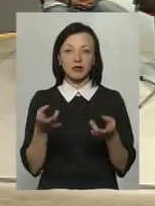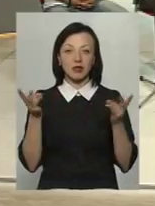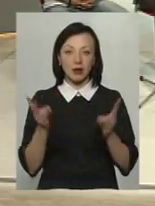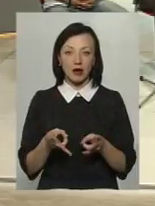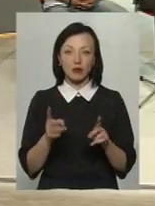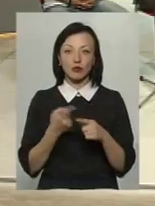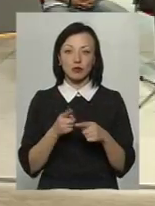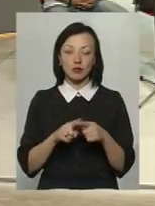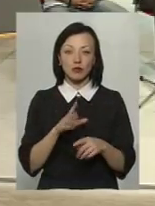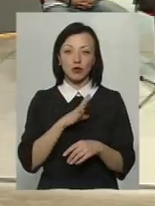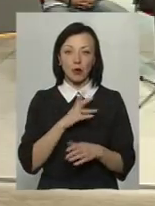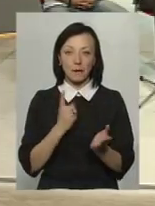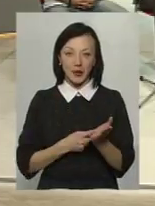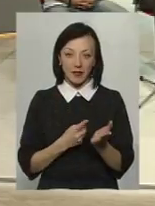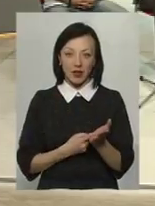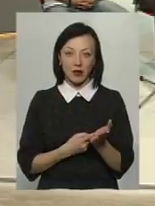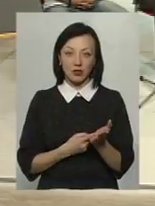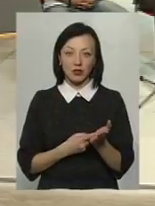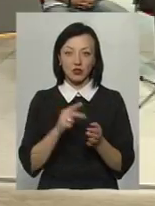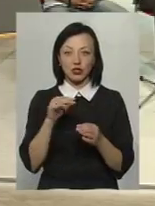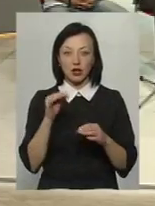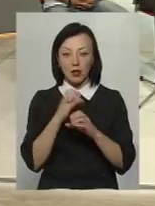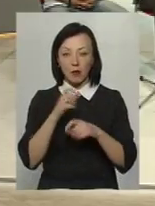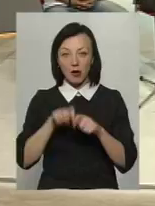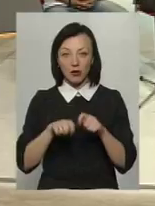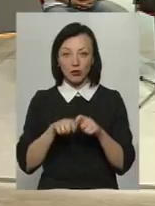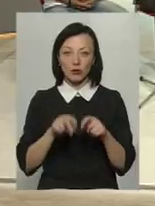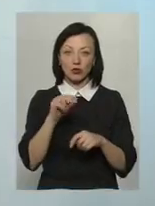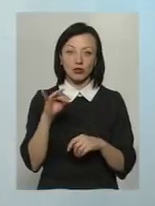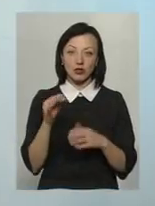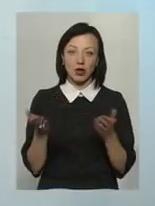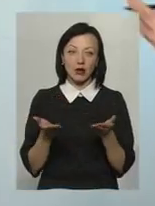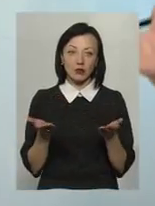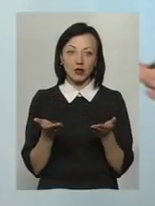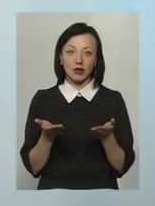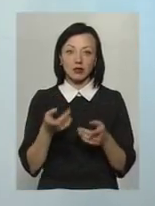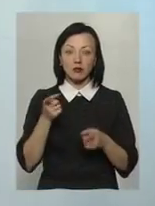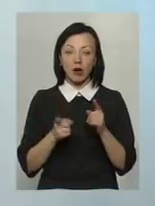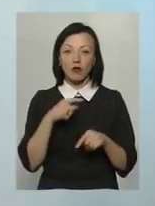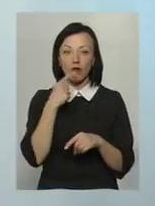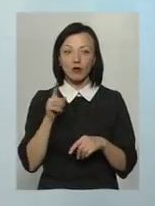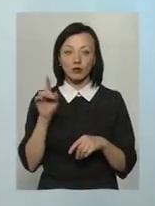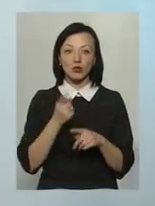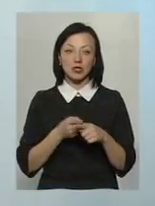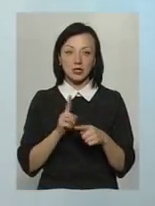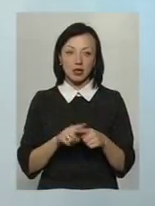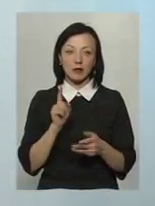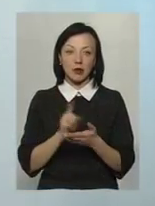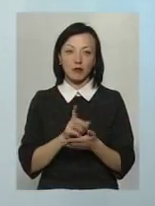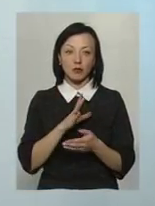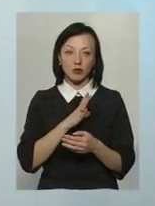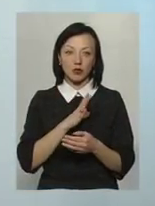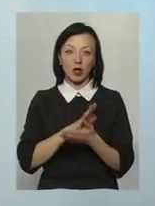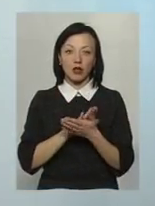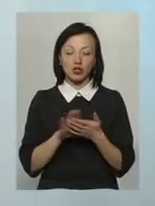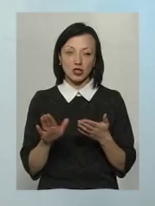треба, щоб це було підтверджено. Чи то лабораторно, чи то якимось… Якщо ми справді говоримо, що це має бути, що це